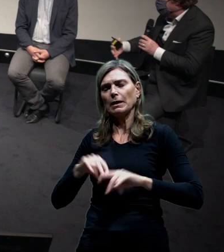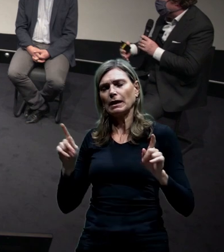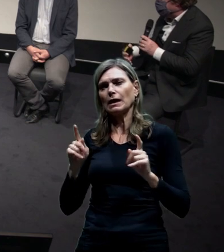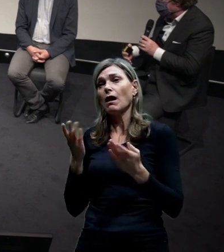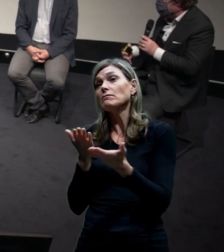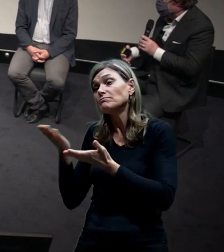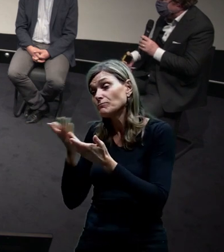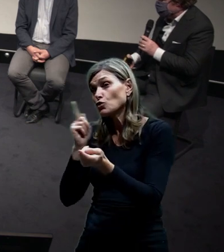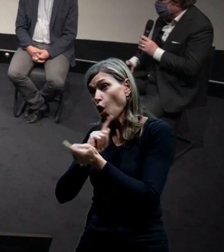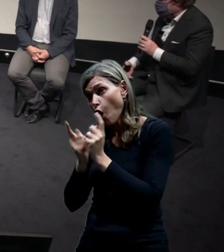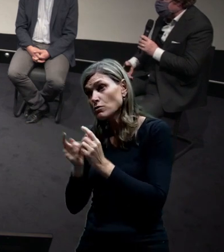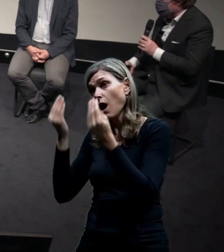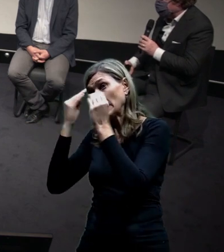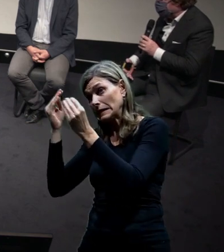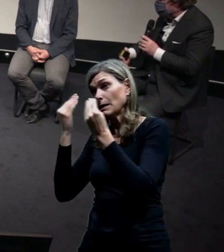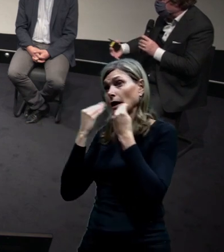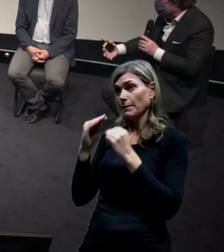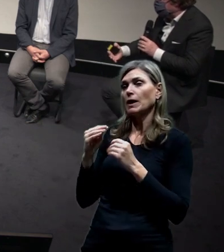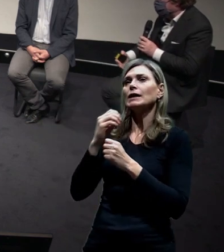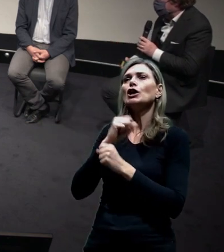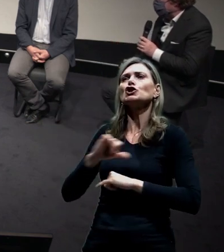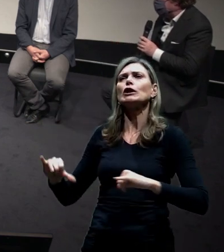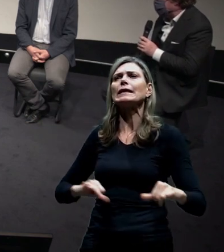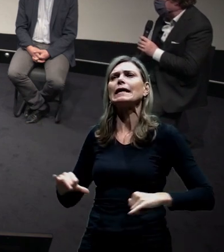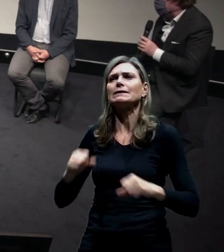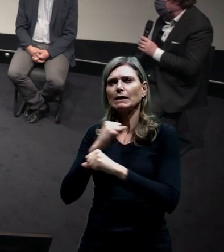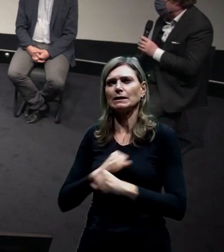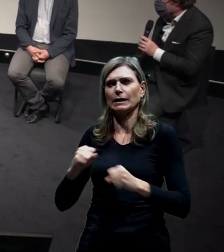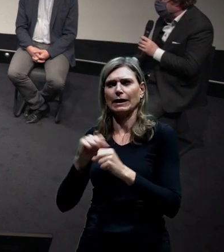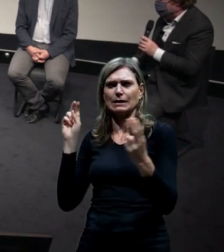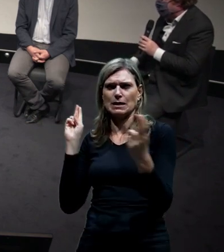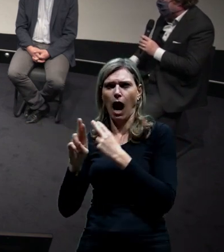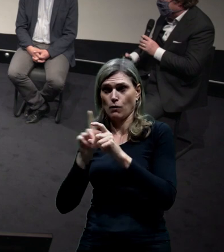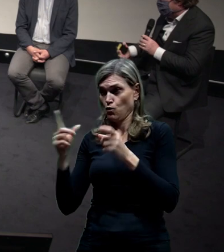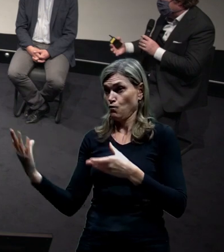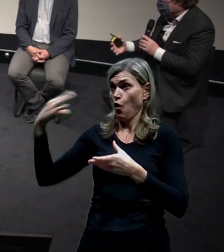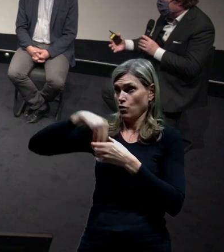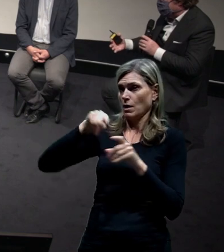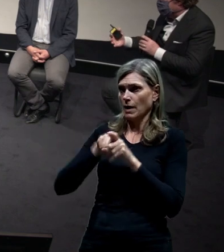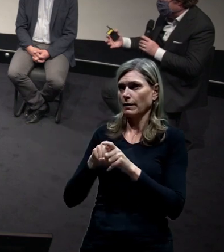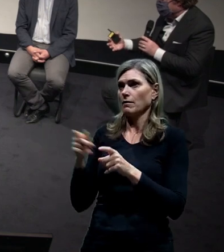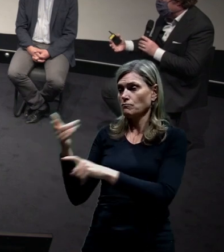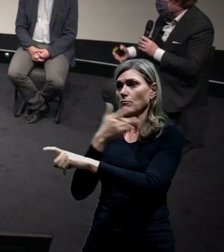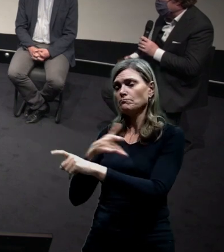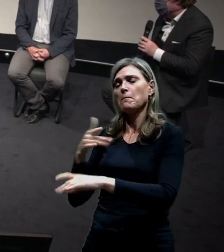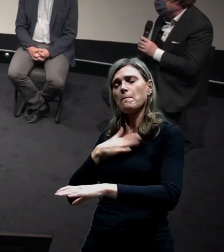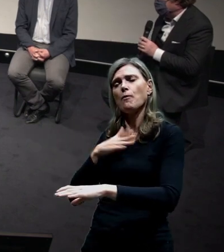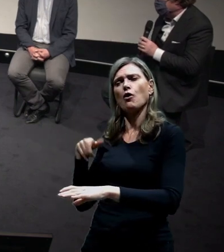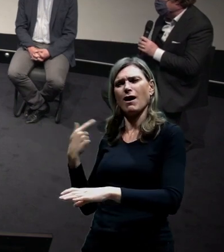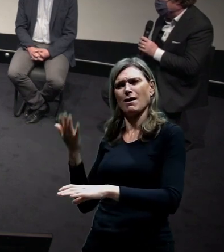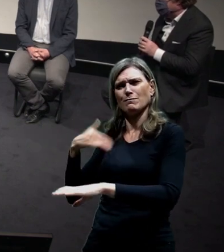vzájemným respektu z ŘSEDL jako s partnerem, který byli ochotný vyslyšet jak naše